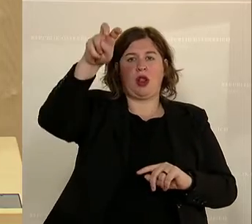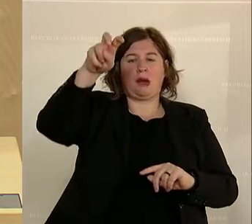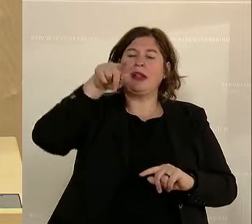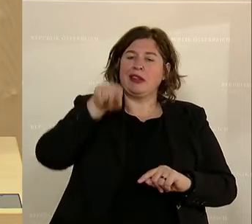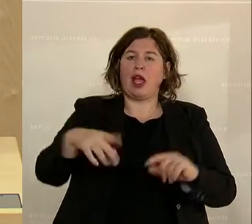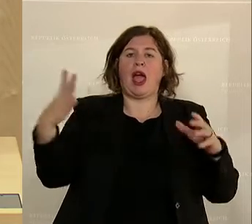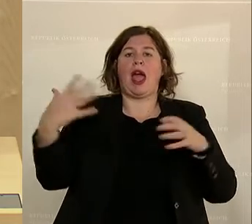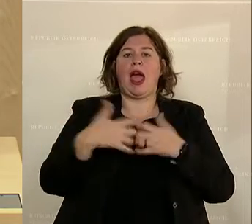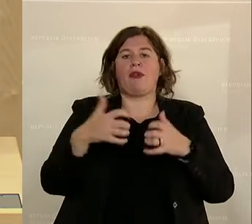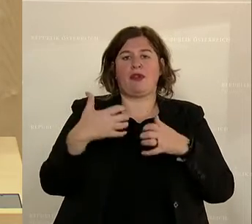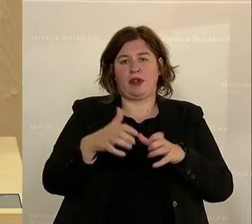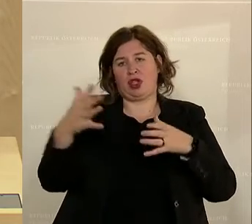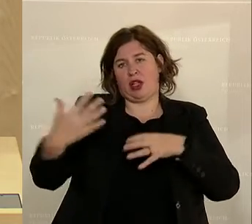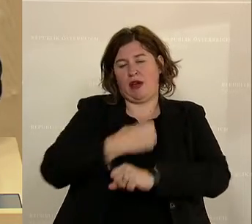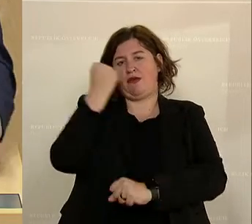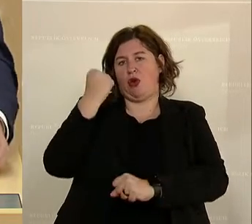öffentlichen Verkehrs.